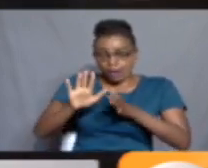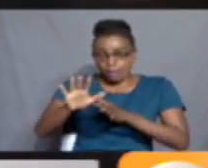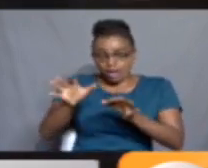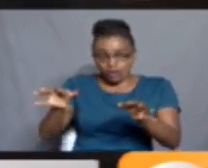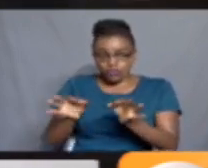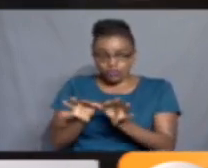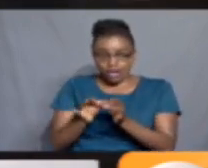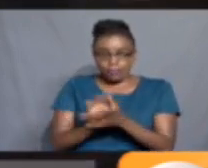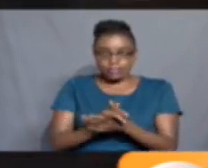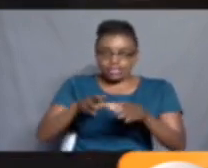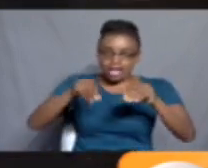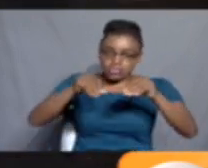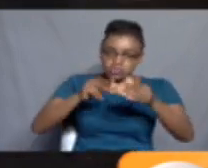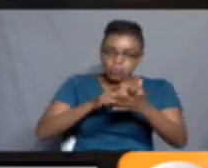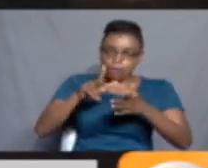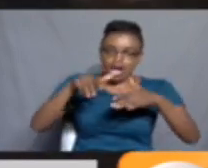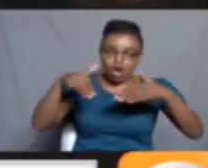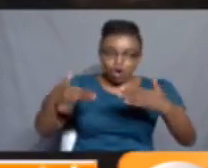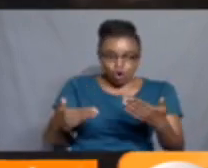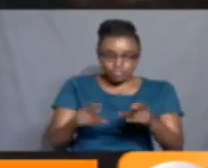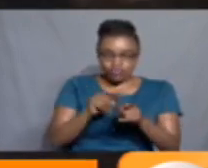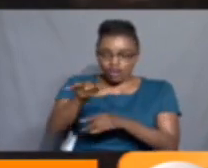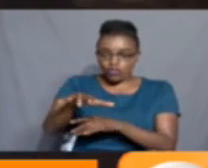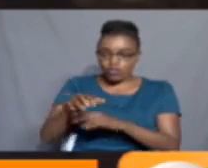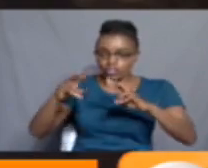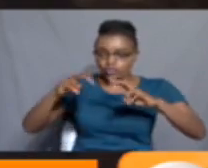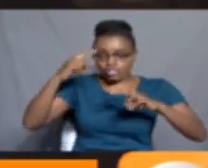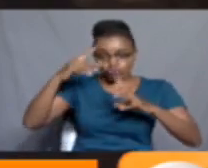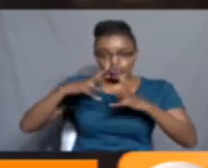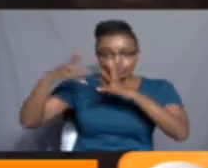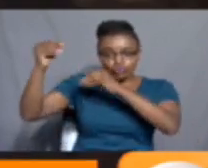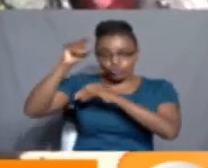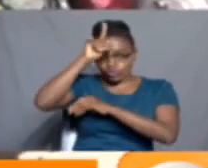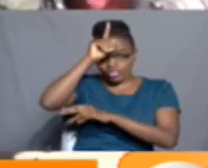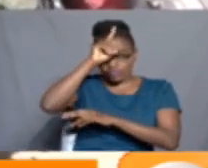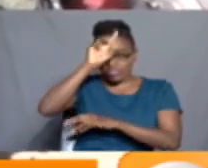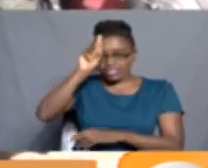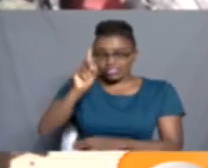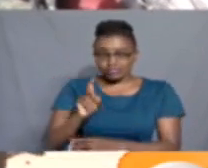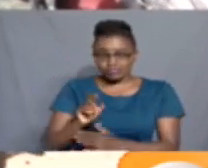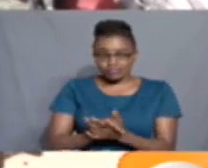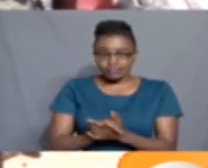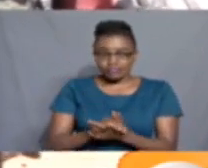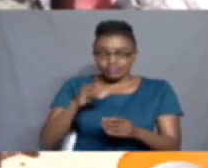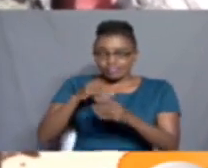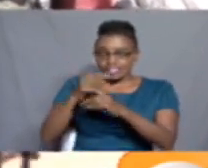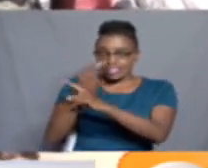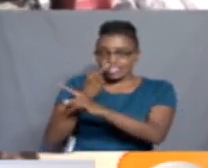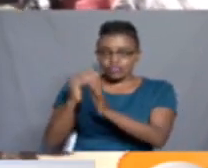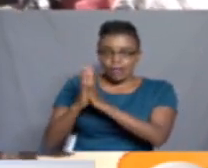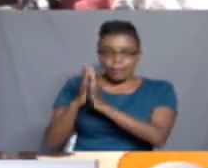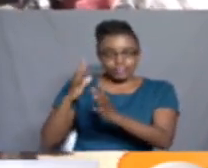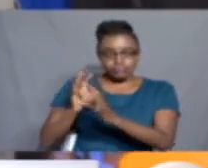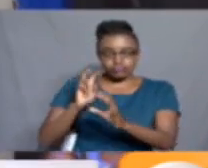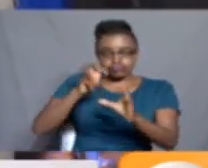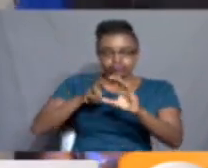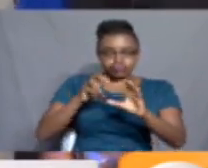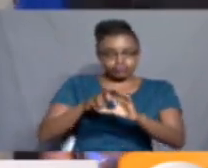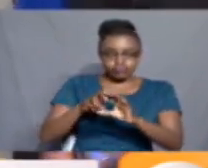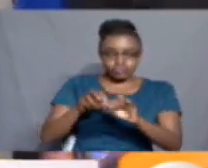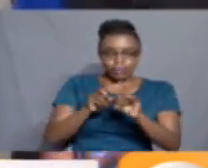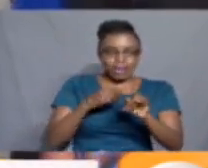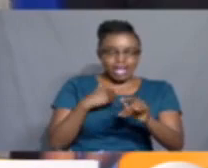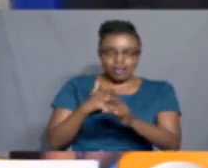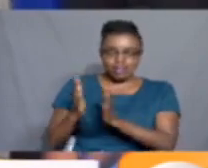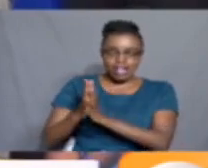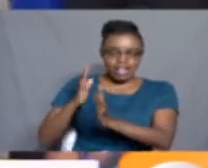Ni unga utanunuwa ama ni feo utatafuta ya kuenda mashamba Katika vitu umbalimbali vya kuwabiri magari kulikuwa na